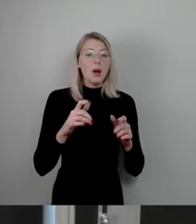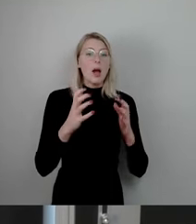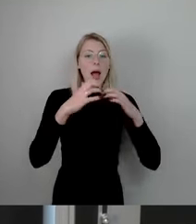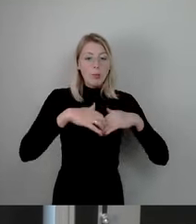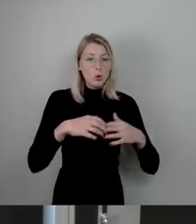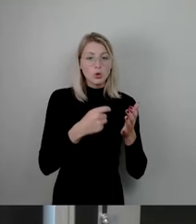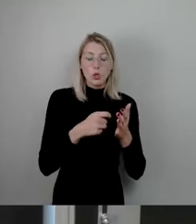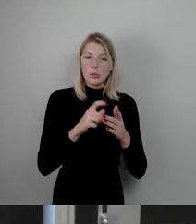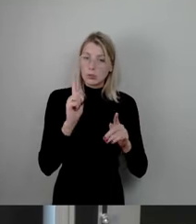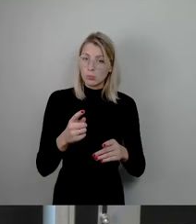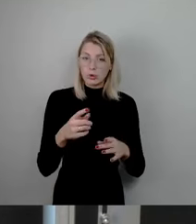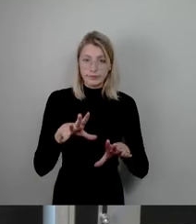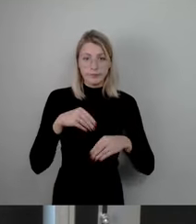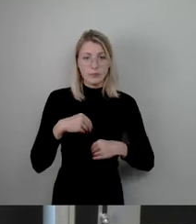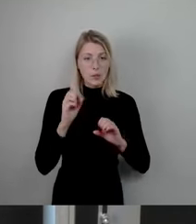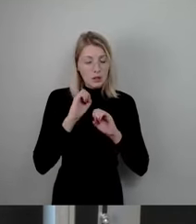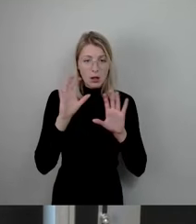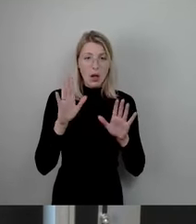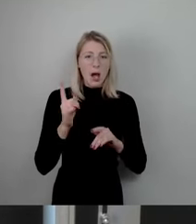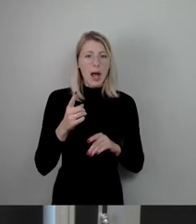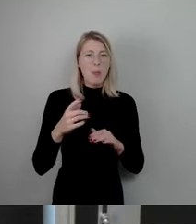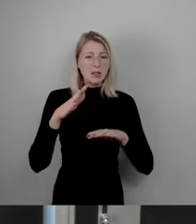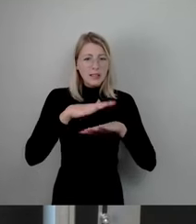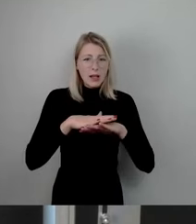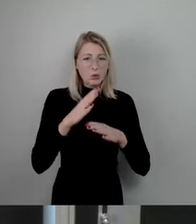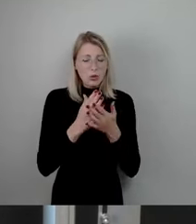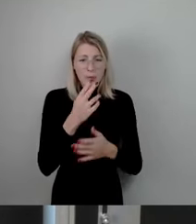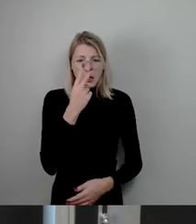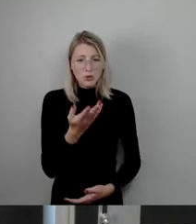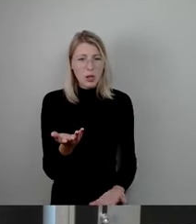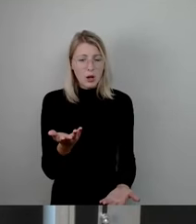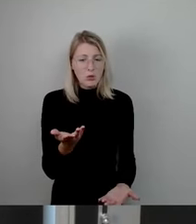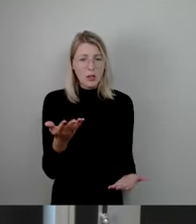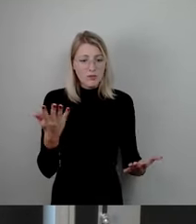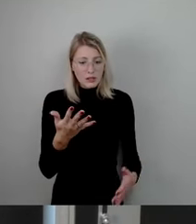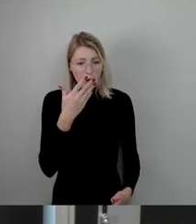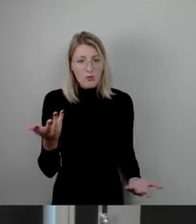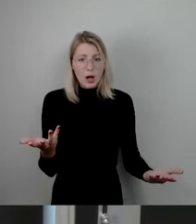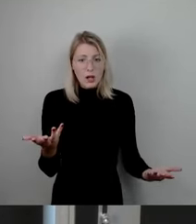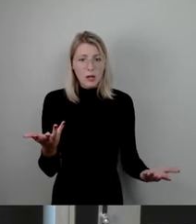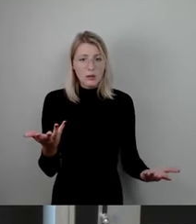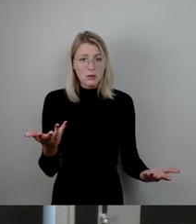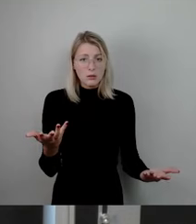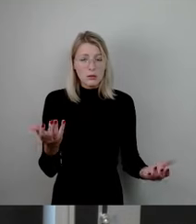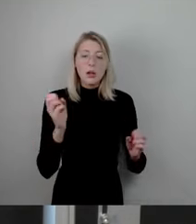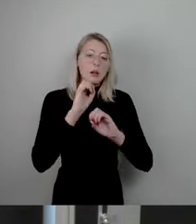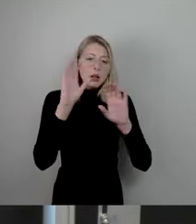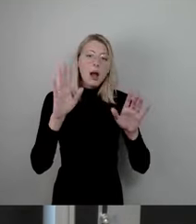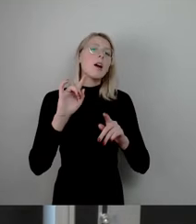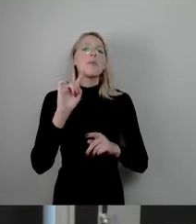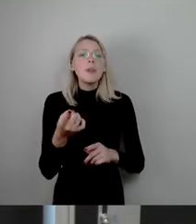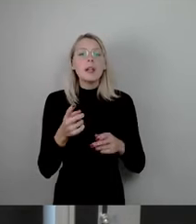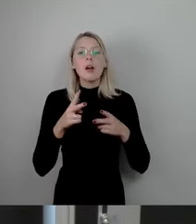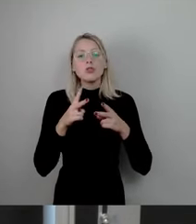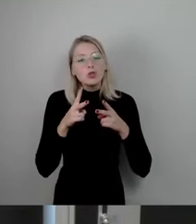die Deckung angeguckt? Und was fällt da auf? Ich habe es im Ausschuss selber gestellt. Es fällt auf, dass es natürlich wieder um Straßen geht.